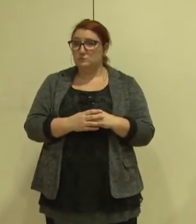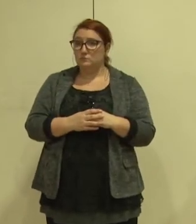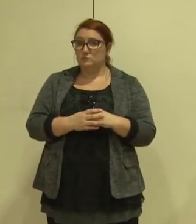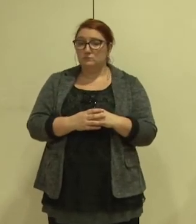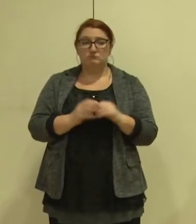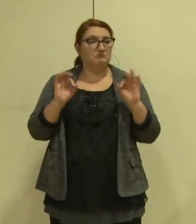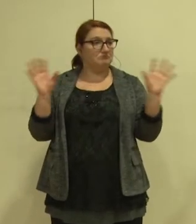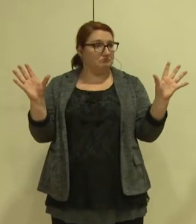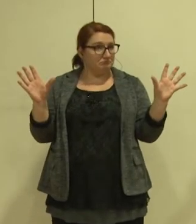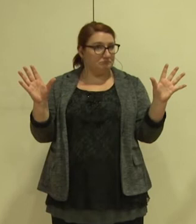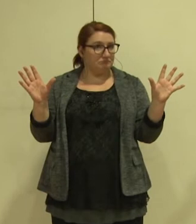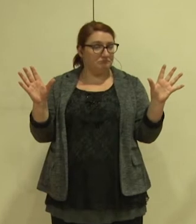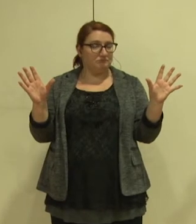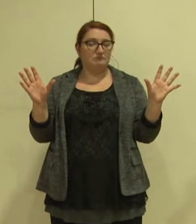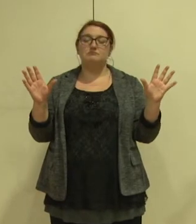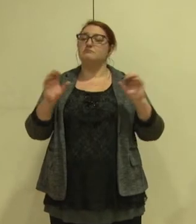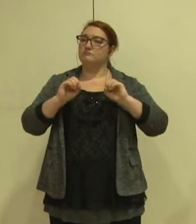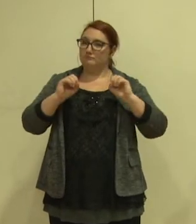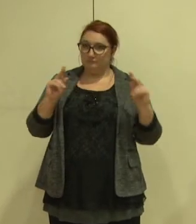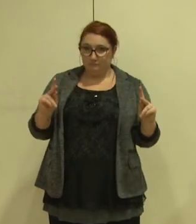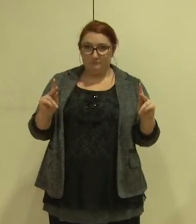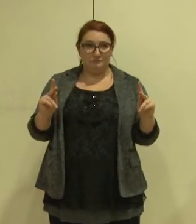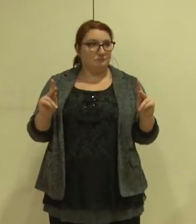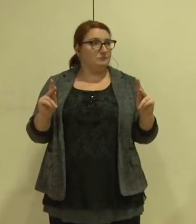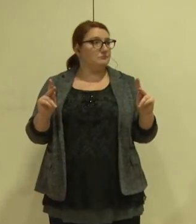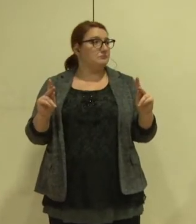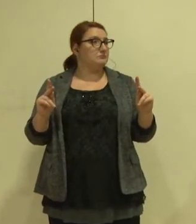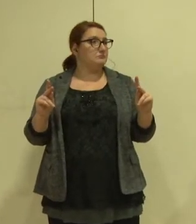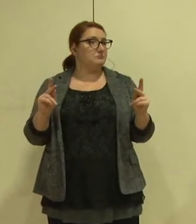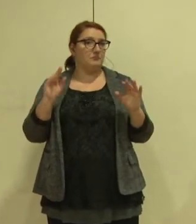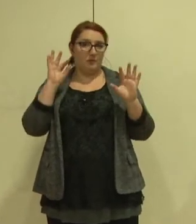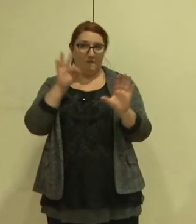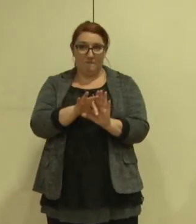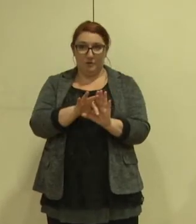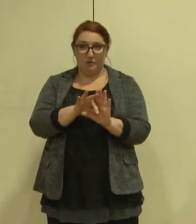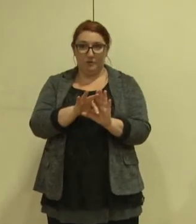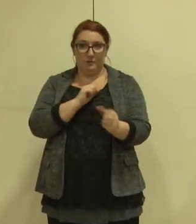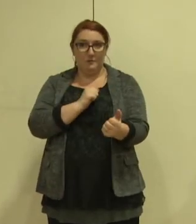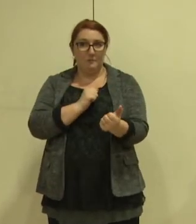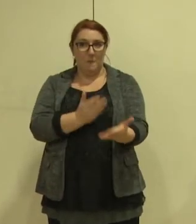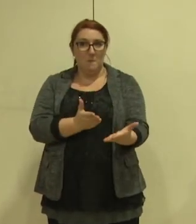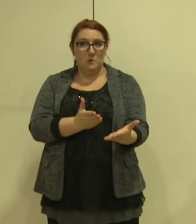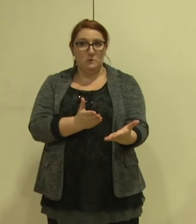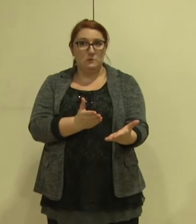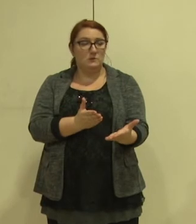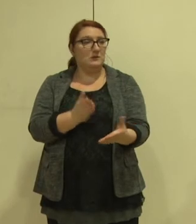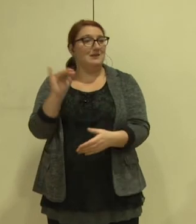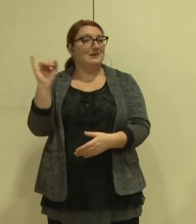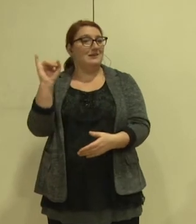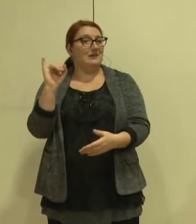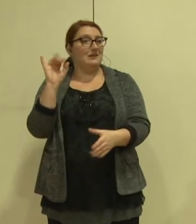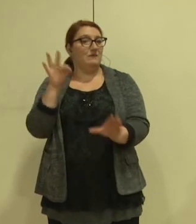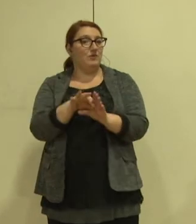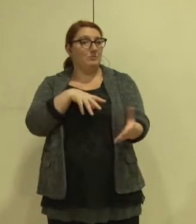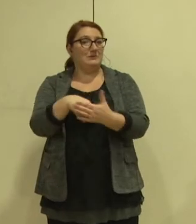Non. Auquel cas, je la mets aux voix. Qui ne prend pas part au